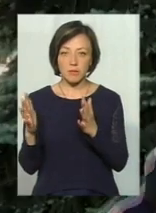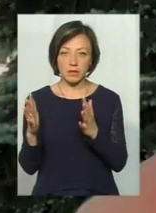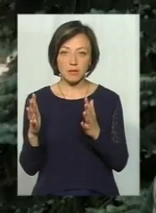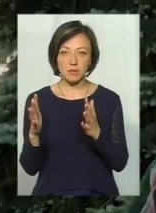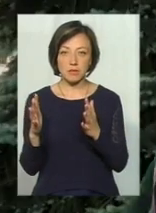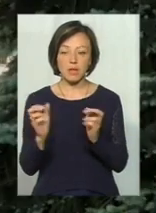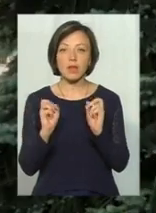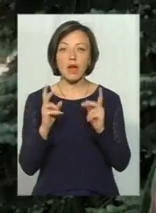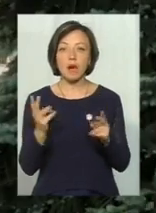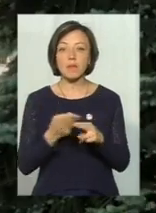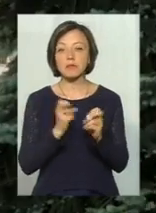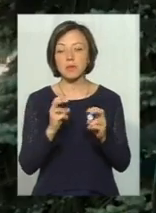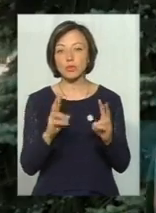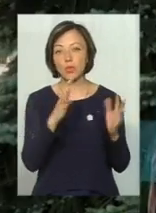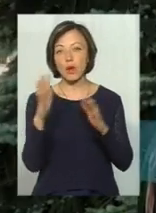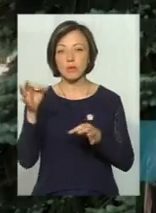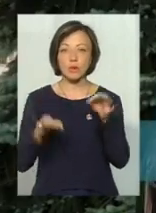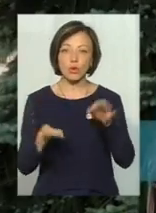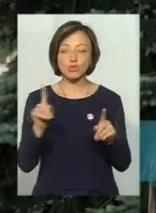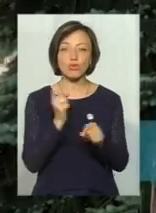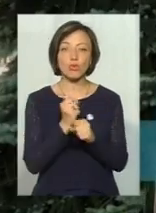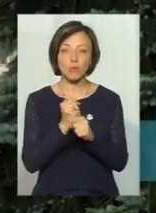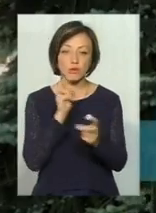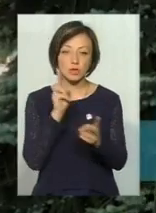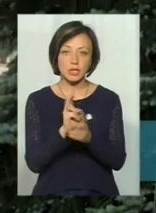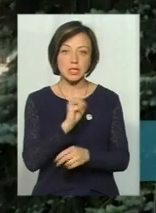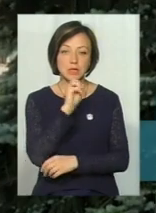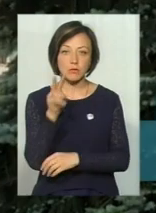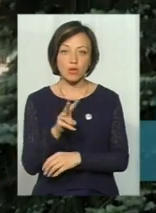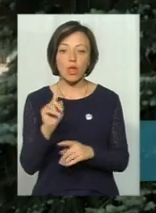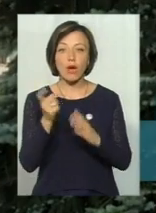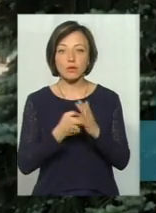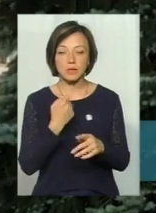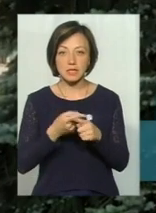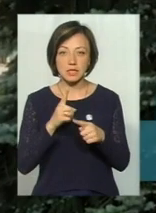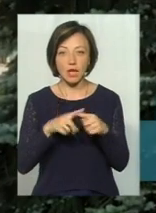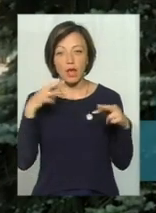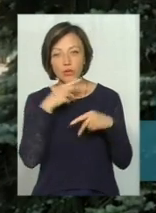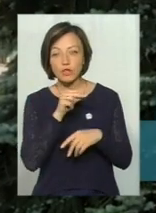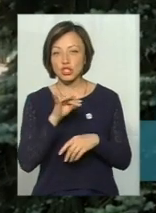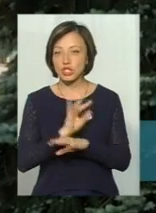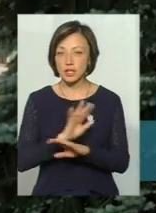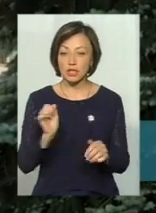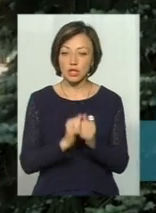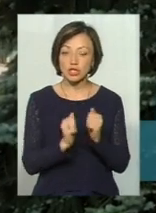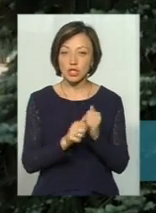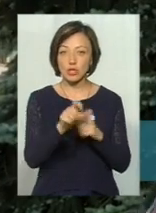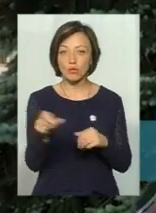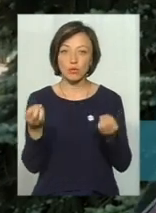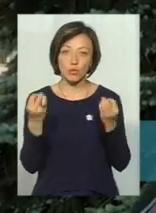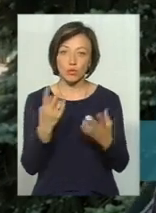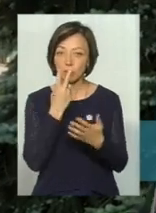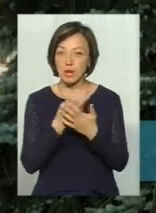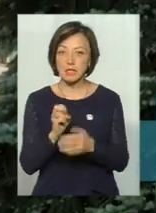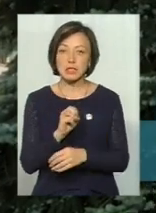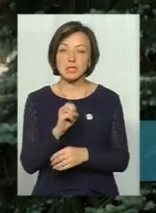безпечно гуляти на природі, що робити, коли зустрічається з змію. Тобто, як розпізнавати це ядовити, не ядовити, або найчастіше люди просто бачать змію